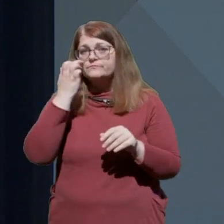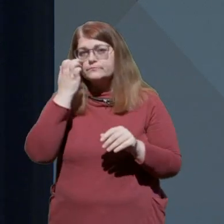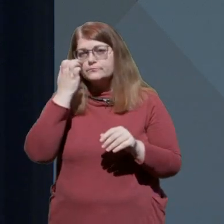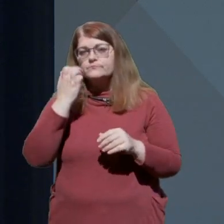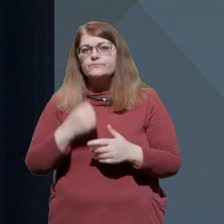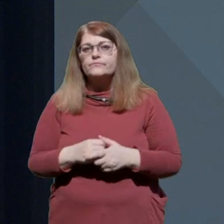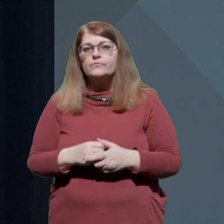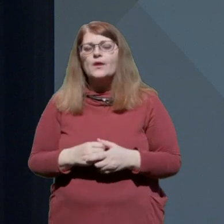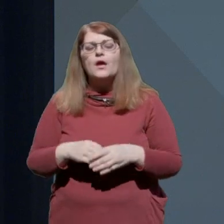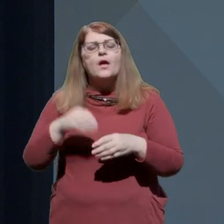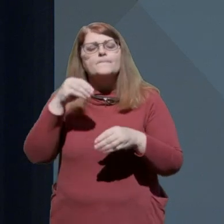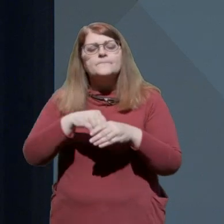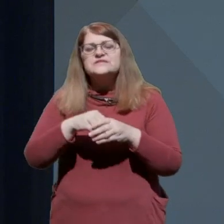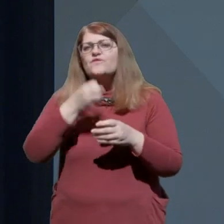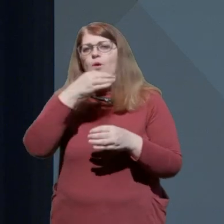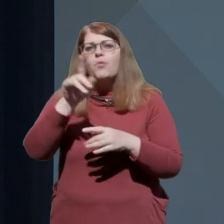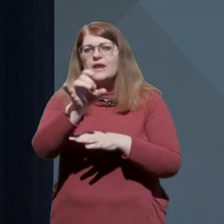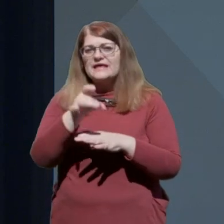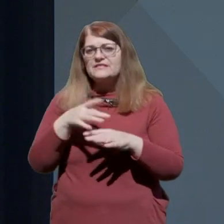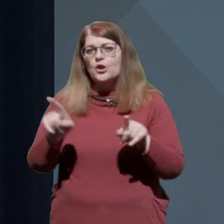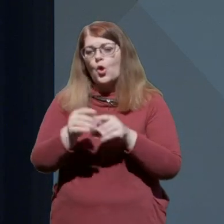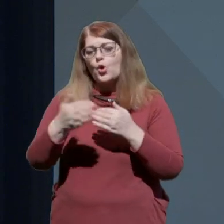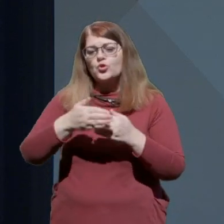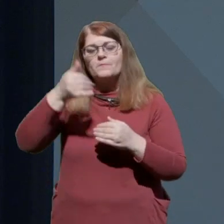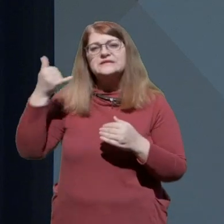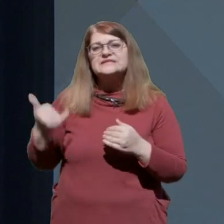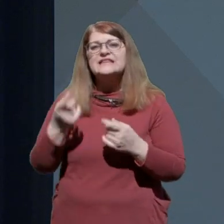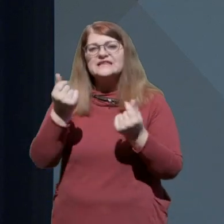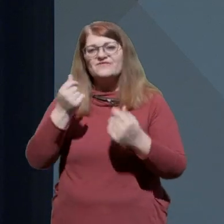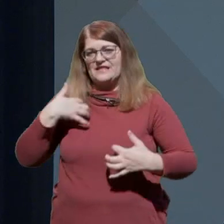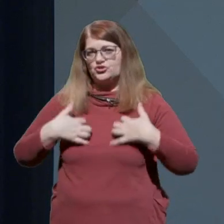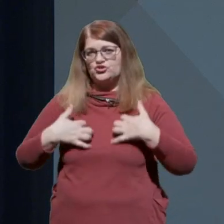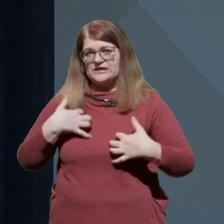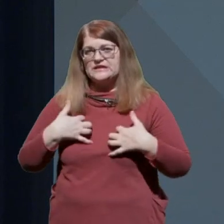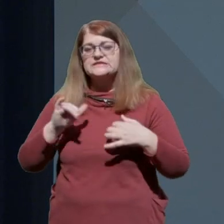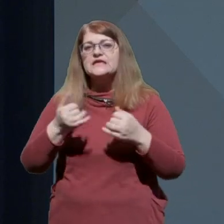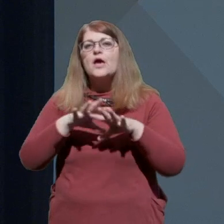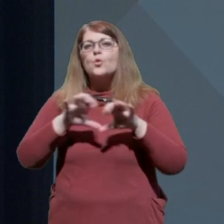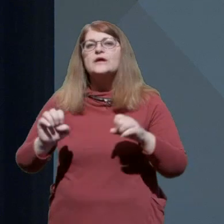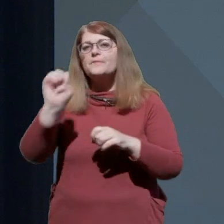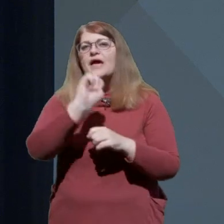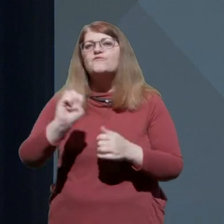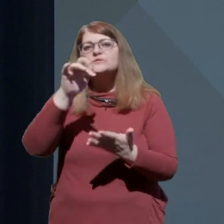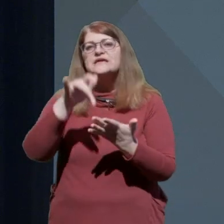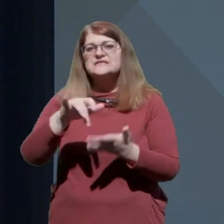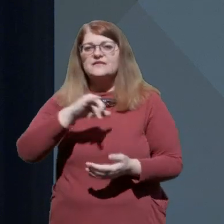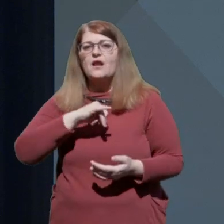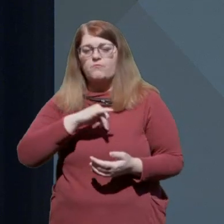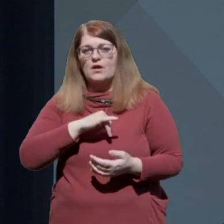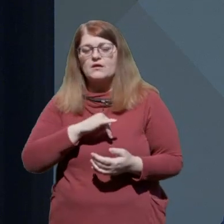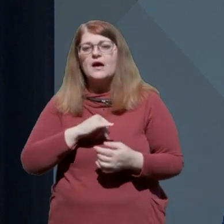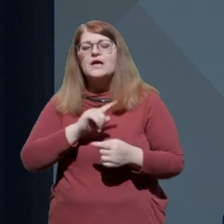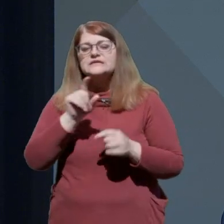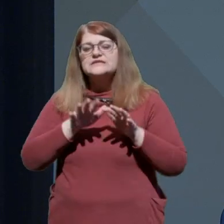Bišteno bolje in hitreje kot ob zadnji finančni krizi je ukrepala Evropska centralna banka z